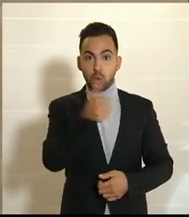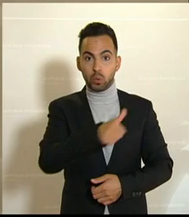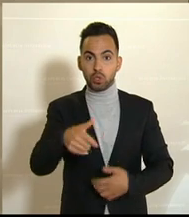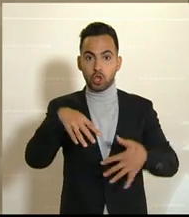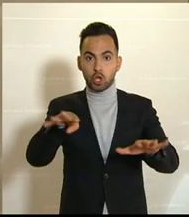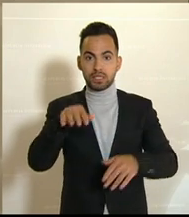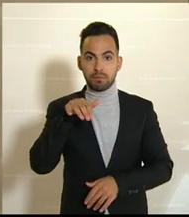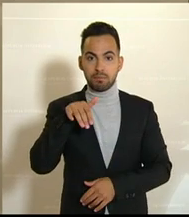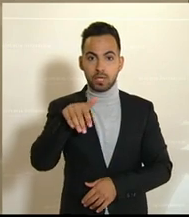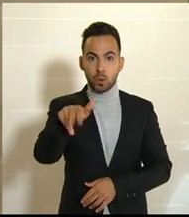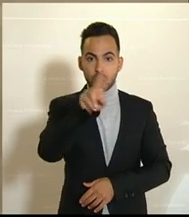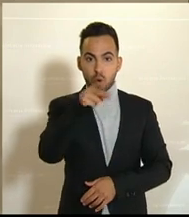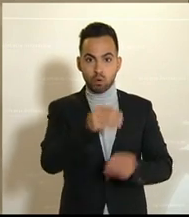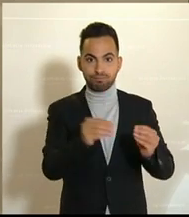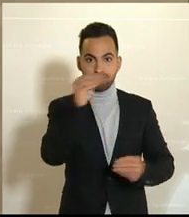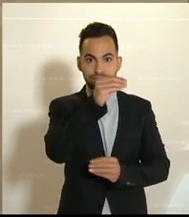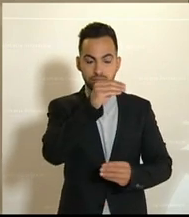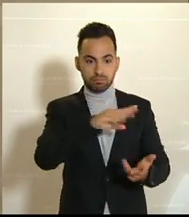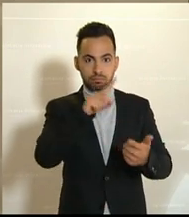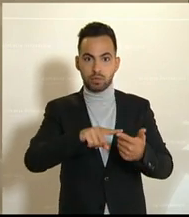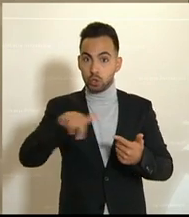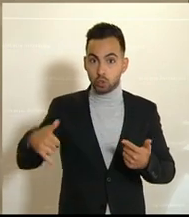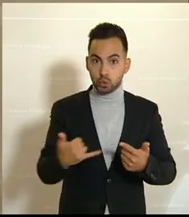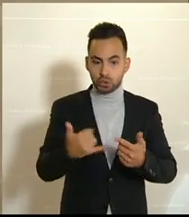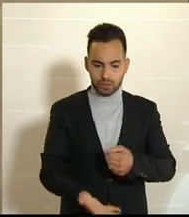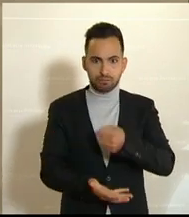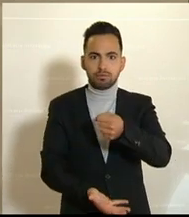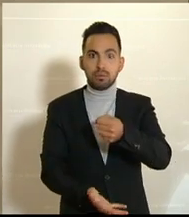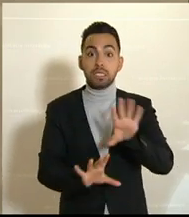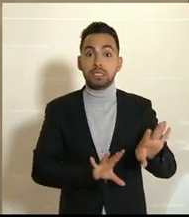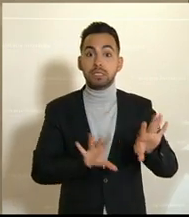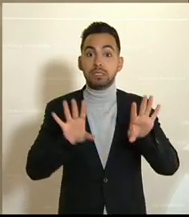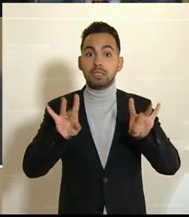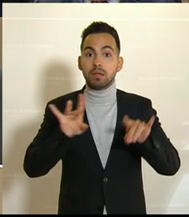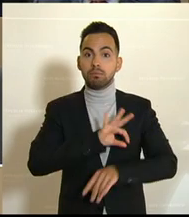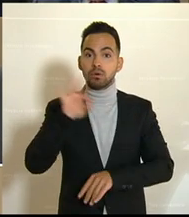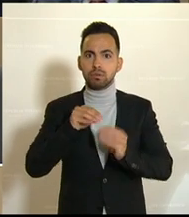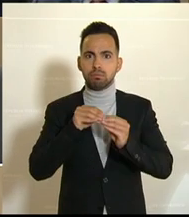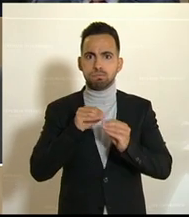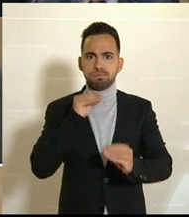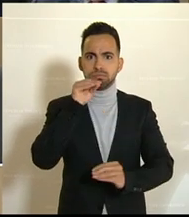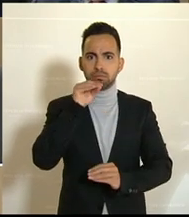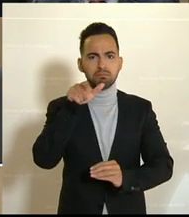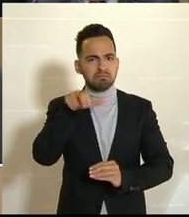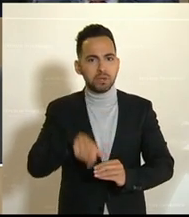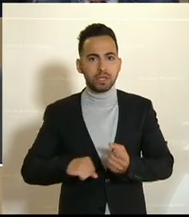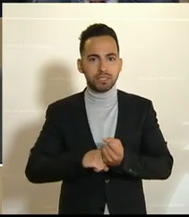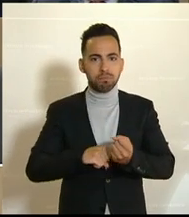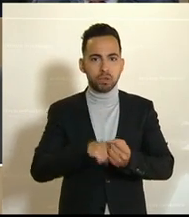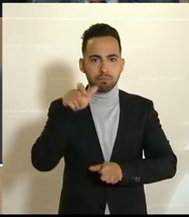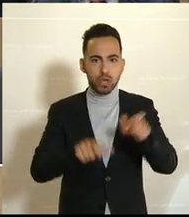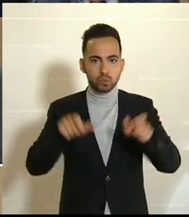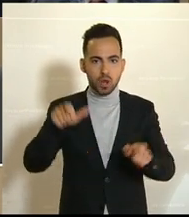Millionen Euro. Justiz eine Aufstockung um 10 Prozent. Insbesondere für Supportpersonal von